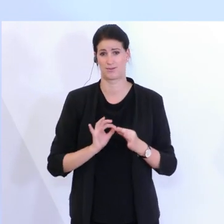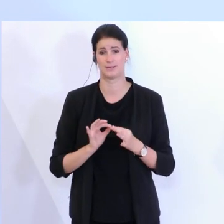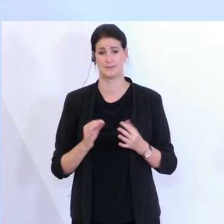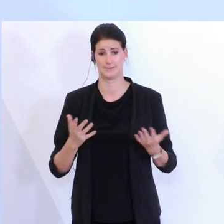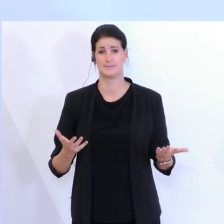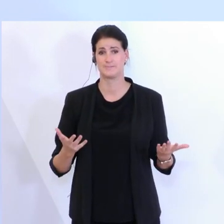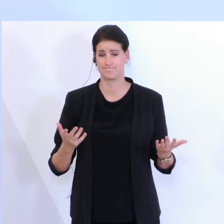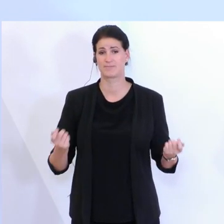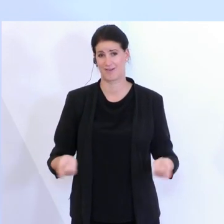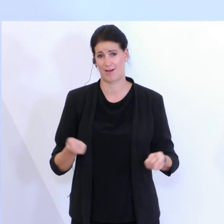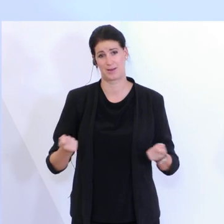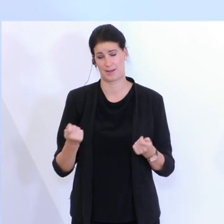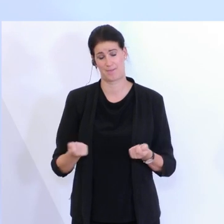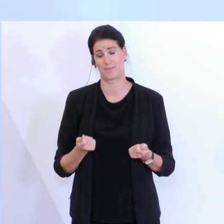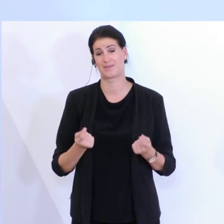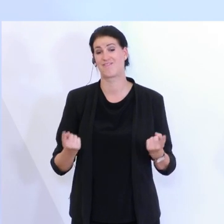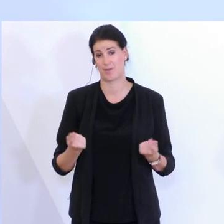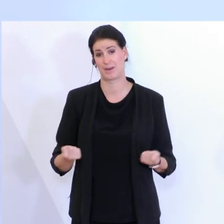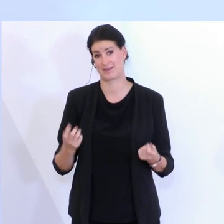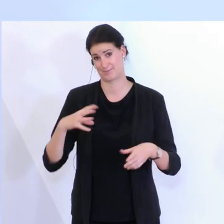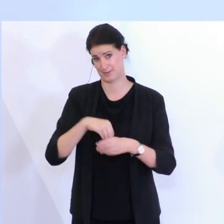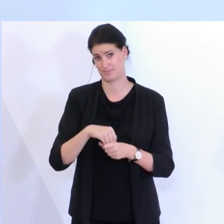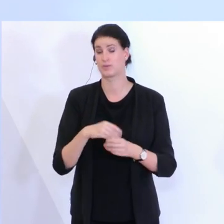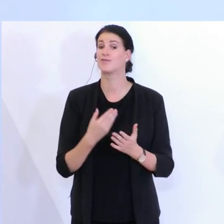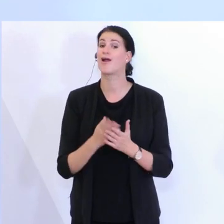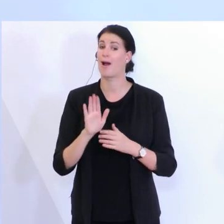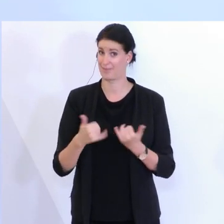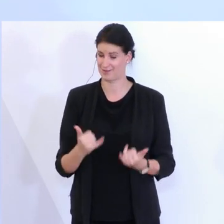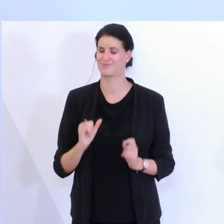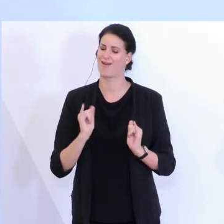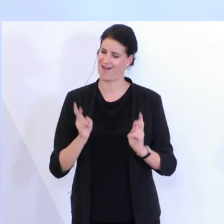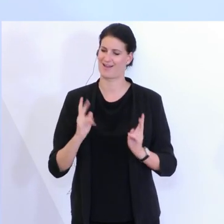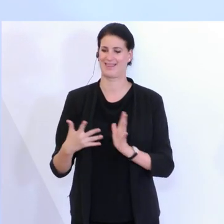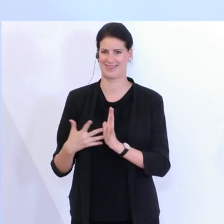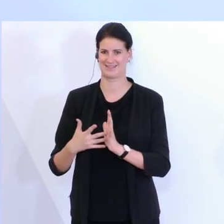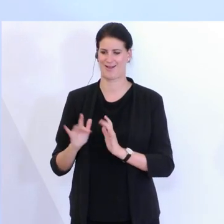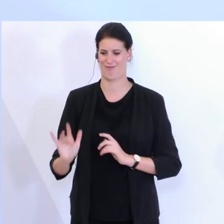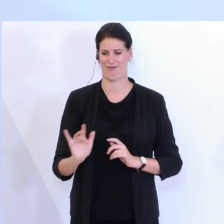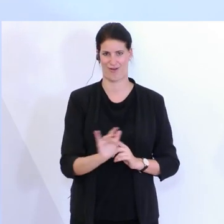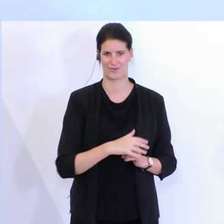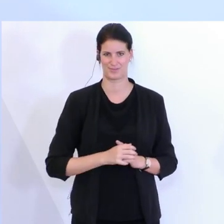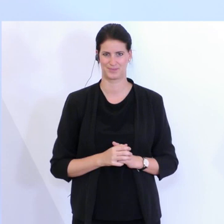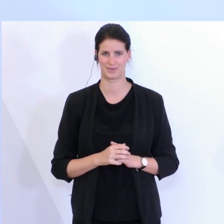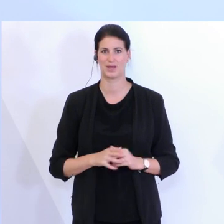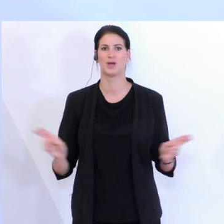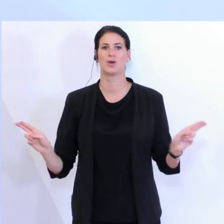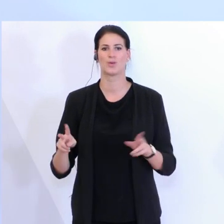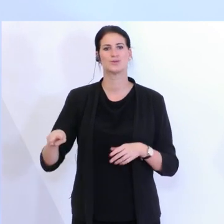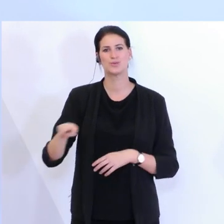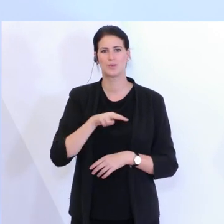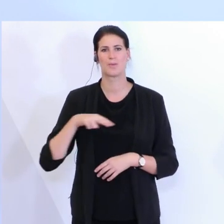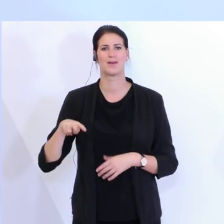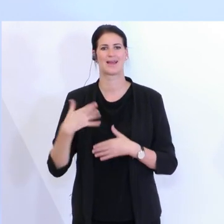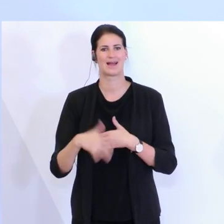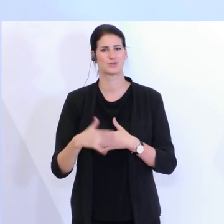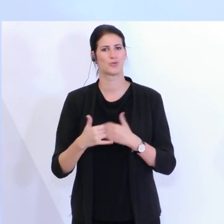Betriebe sind, fallen hier hinein und können von nun an auch getestet werden. Einen kurzen Überblick darf ich vielleicht auch noch geben über die Gastronomie, wie es